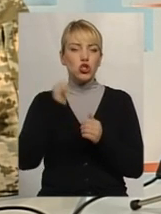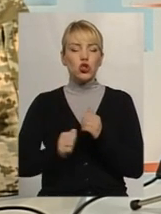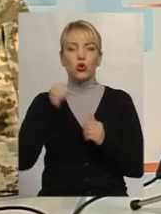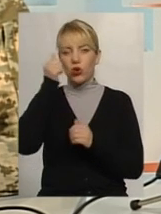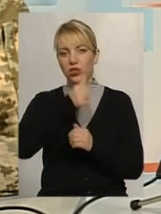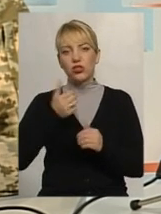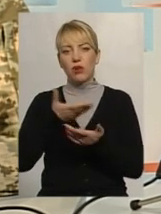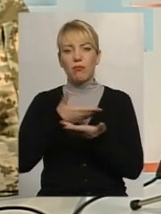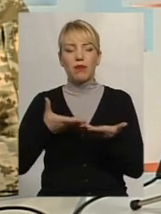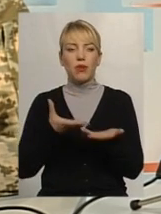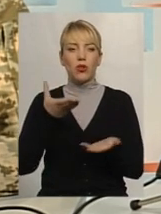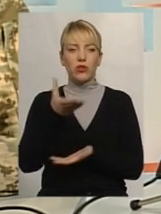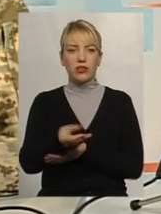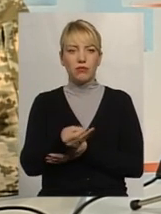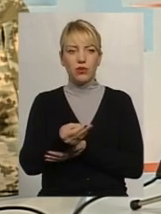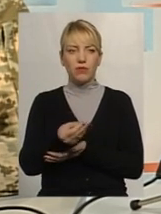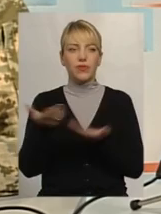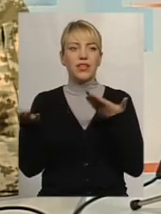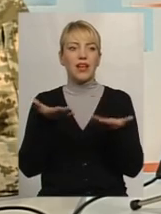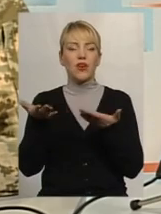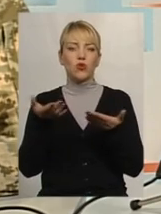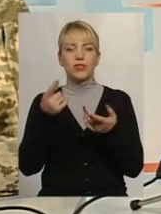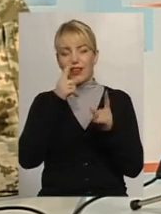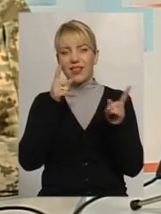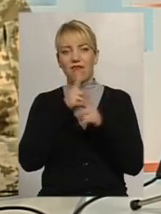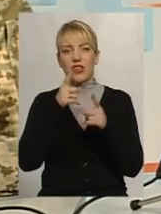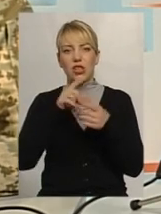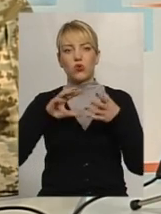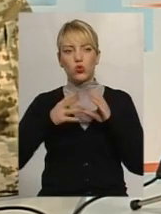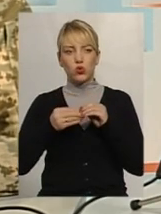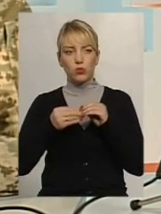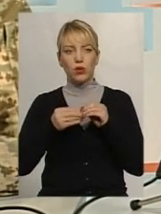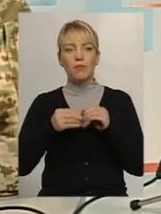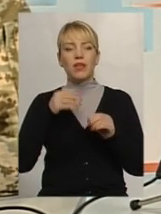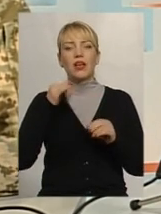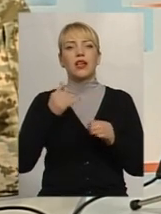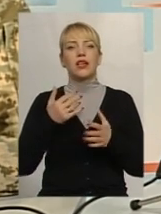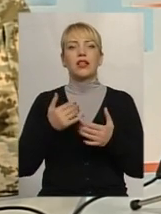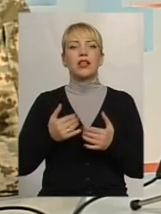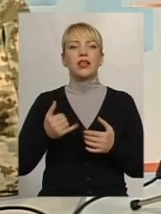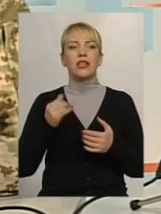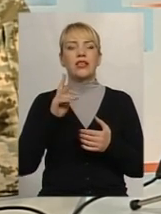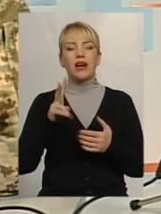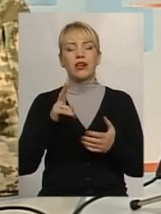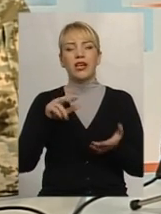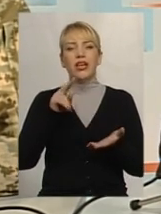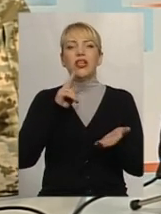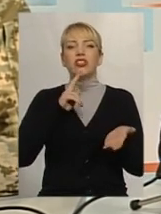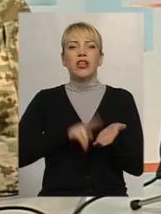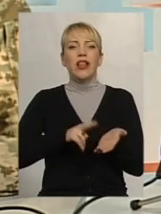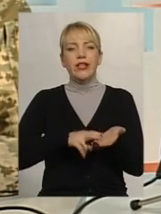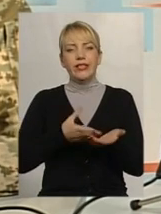якусь невелику суму, насправді в міжнародному масштабі невелику суму, як членські внески